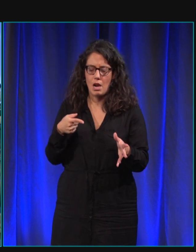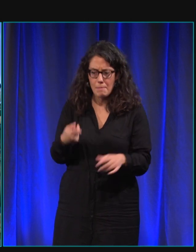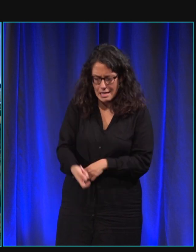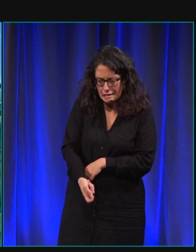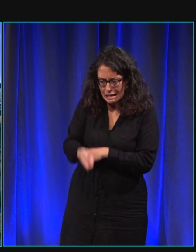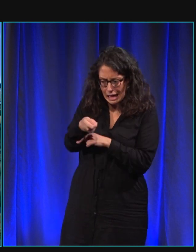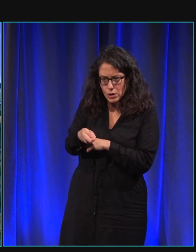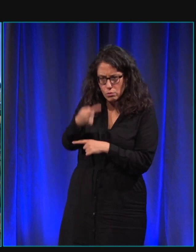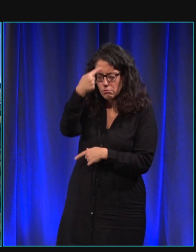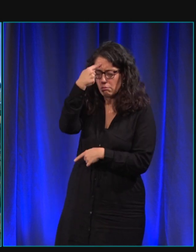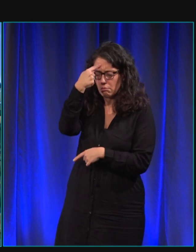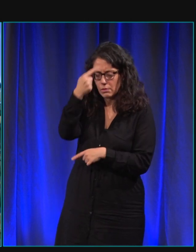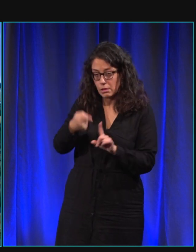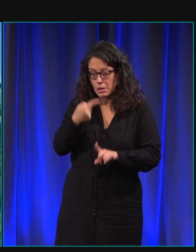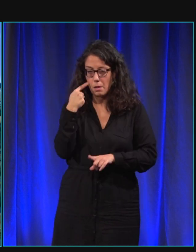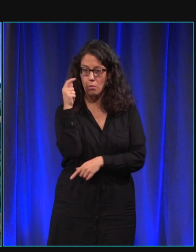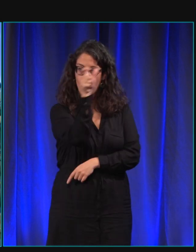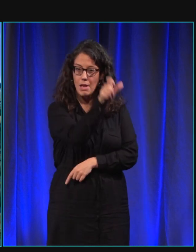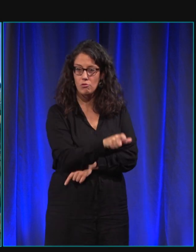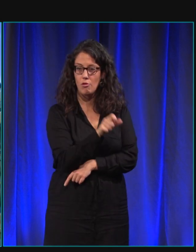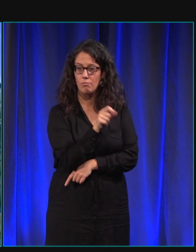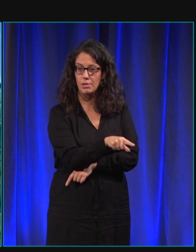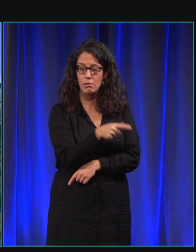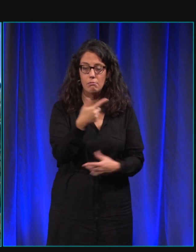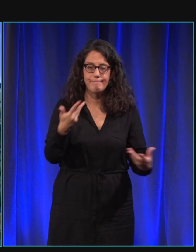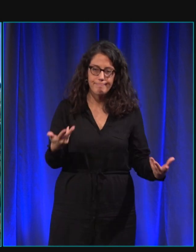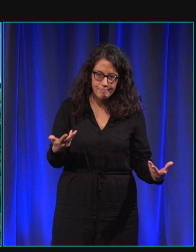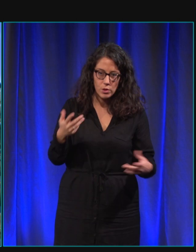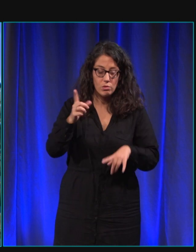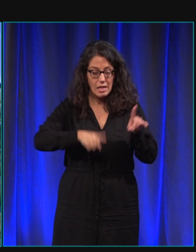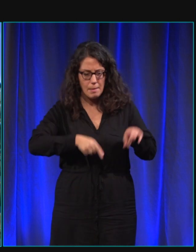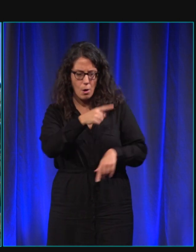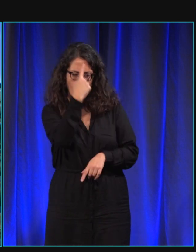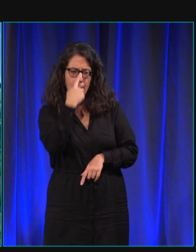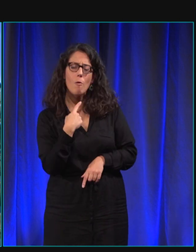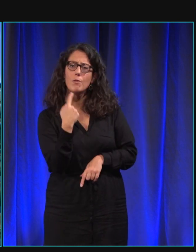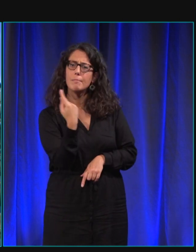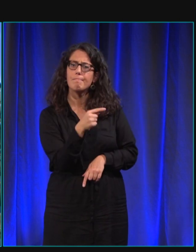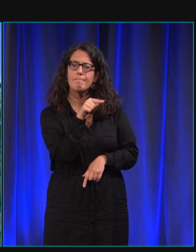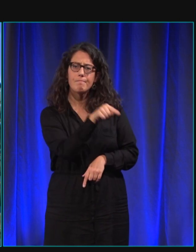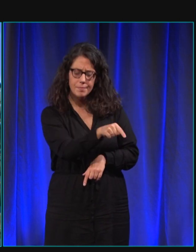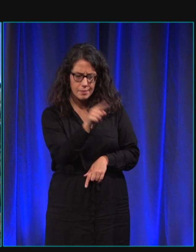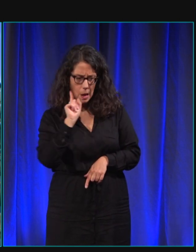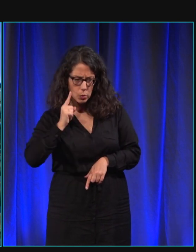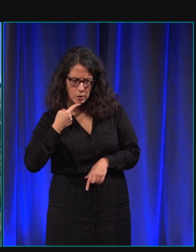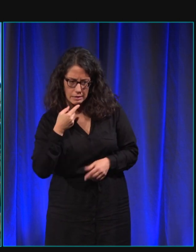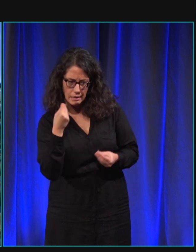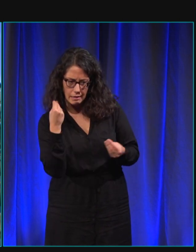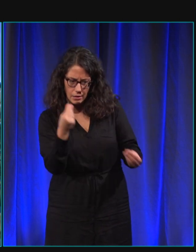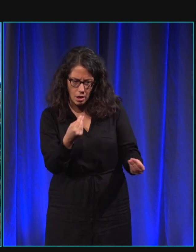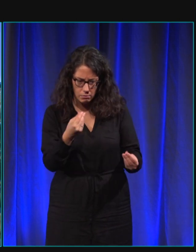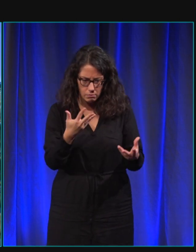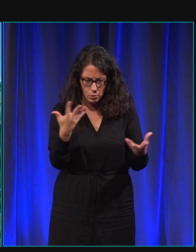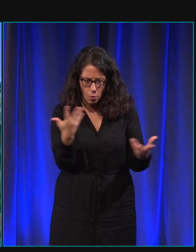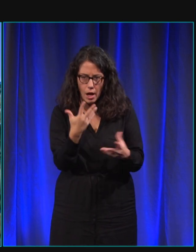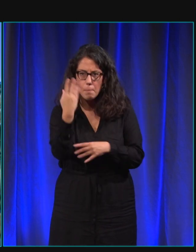spécifiquement pour la personne. Donc ça dépend vraiment de la surdité de la personne, de ce que la personne a